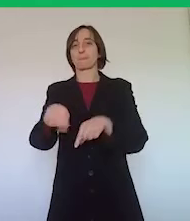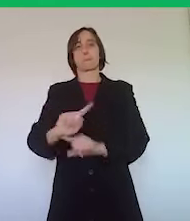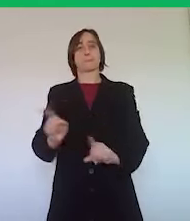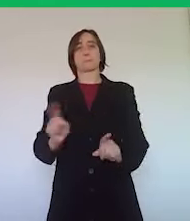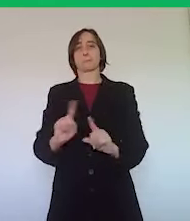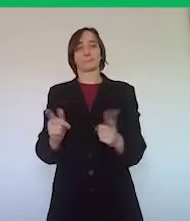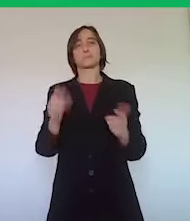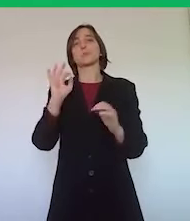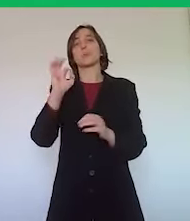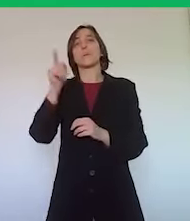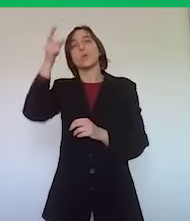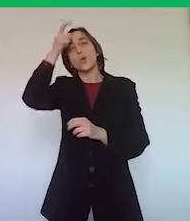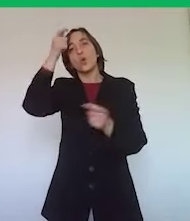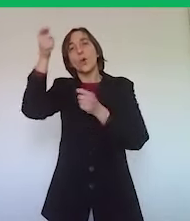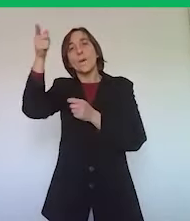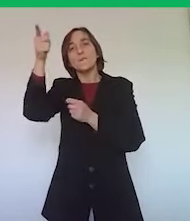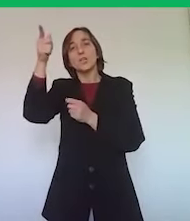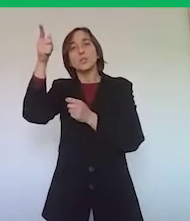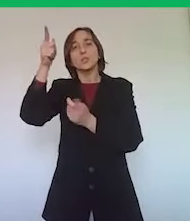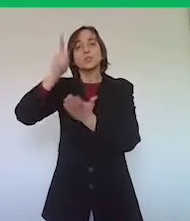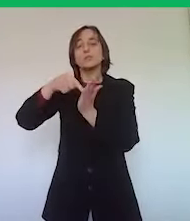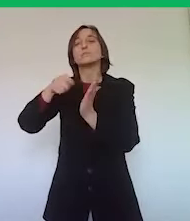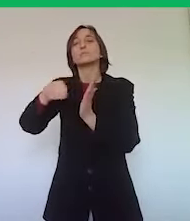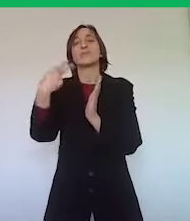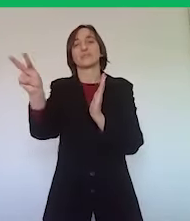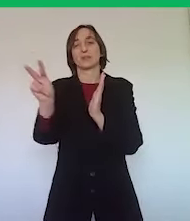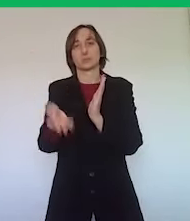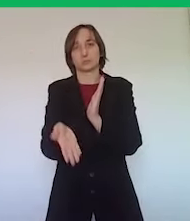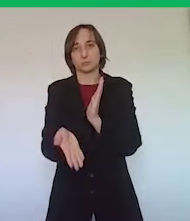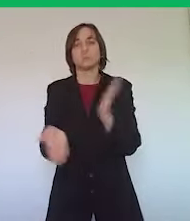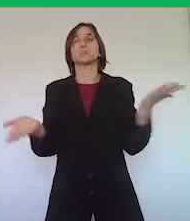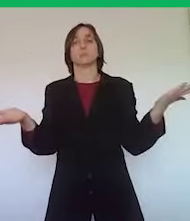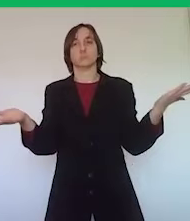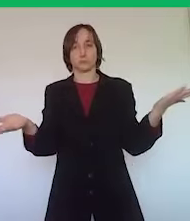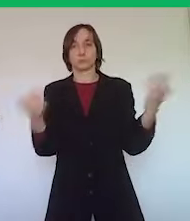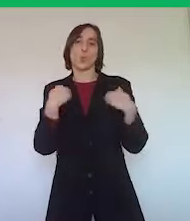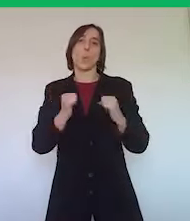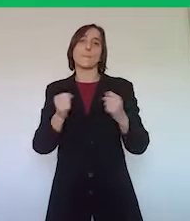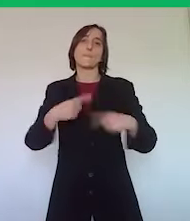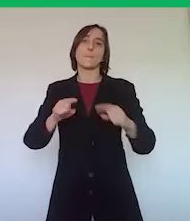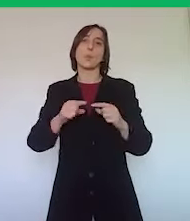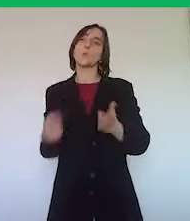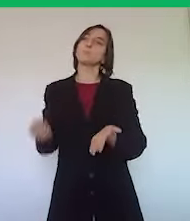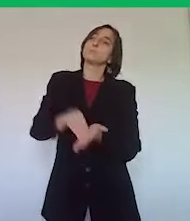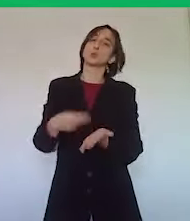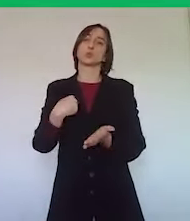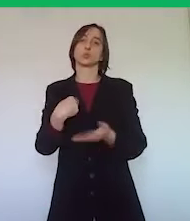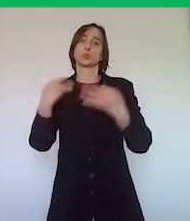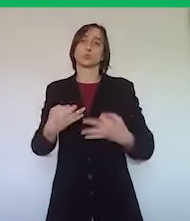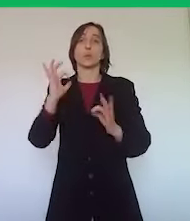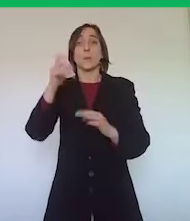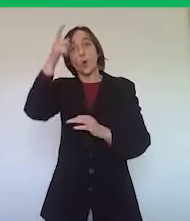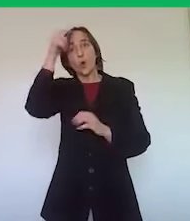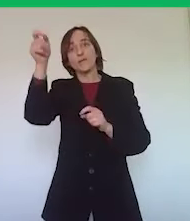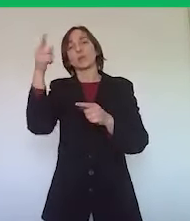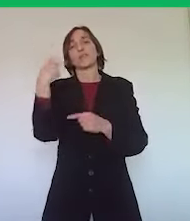governativo. Noi non possiamo allargare o introdurre delle tipologie commerciali che sono state espressamente